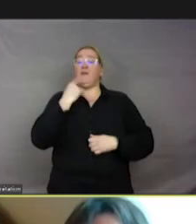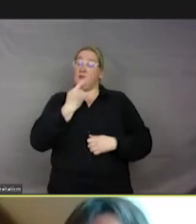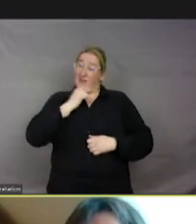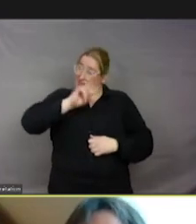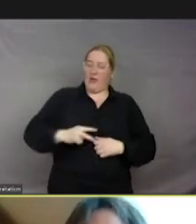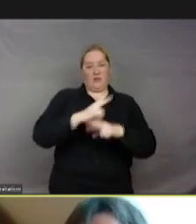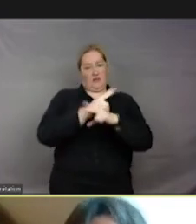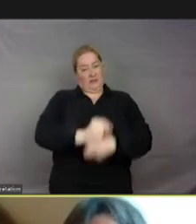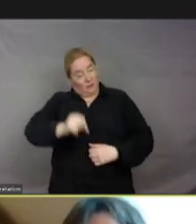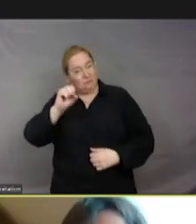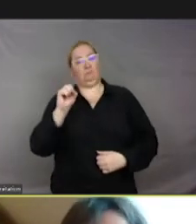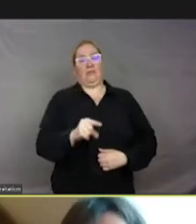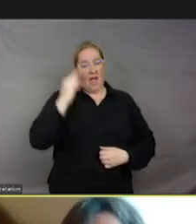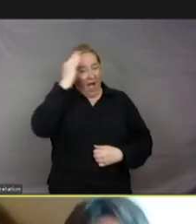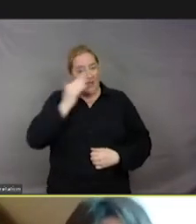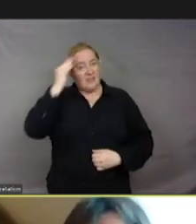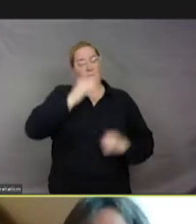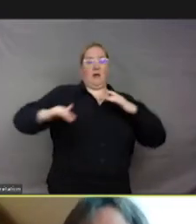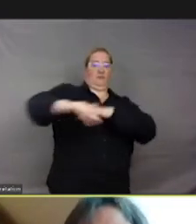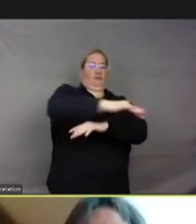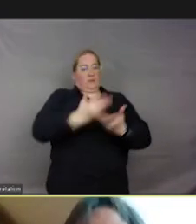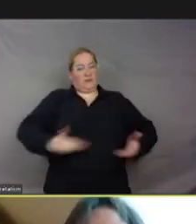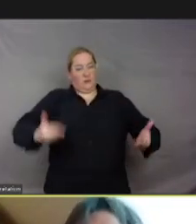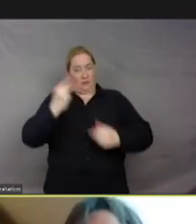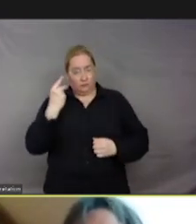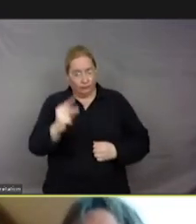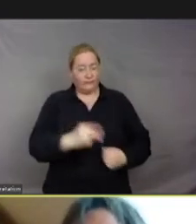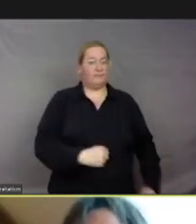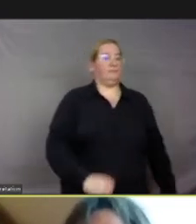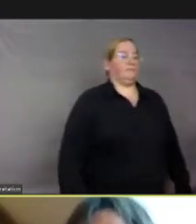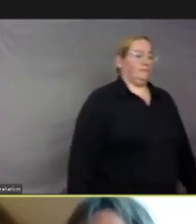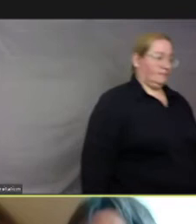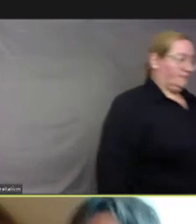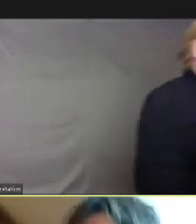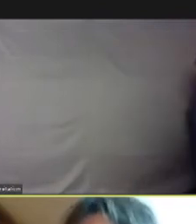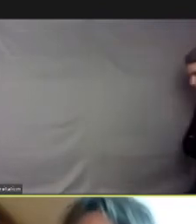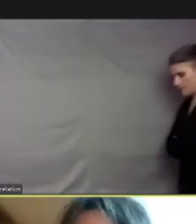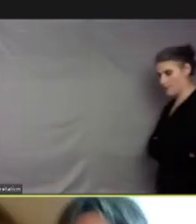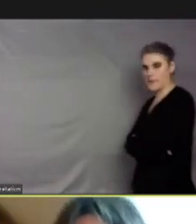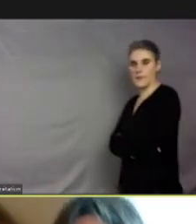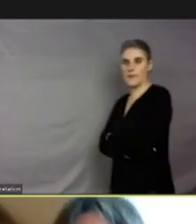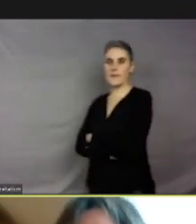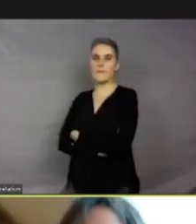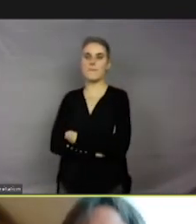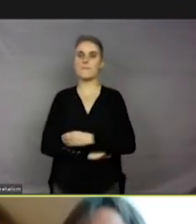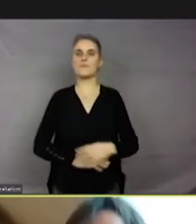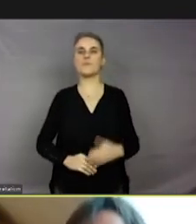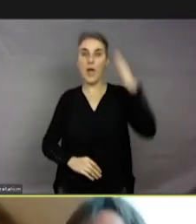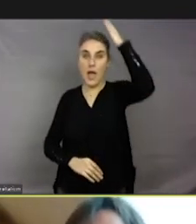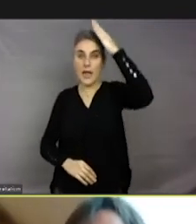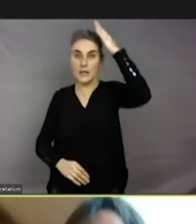véritablement l'animal dans un contexte. Alors, l'animal dit d'élevage, l'animal sauvage,